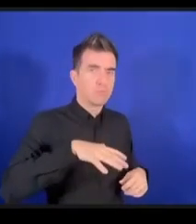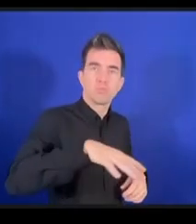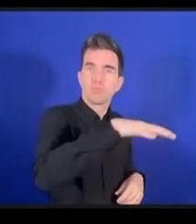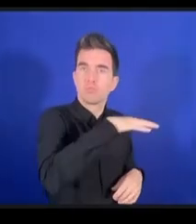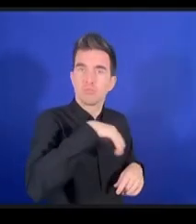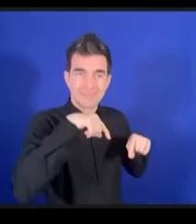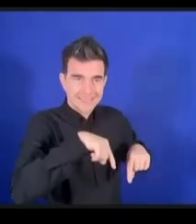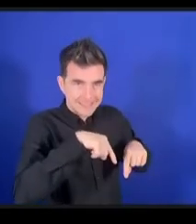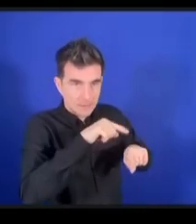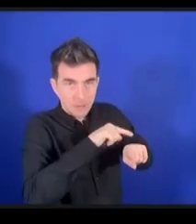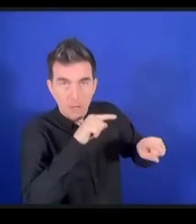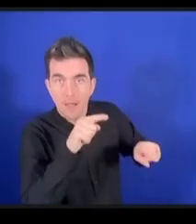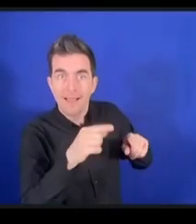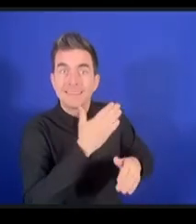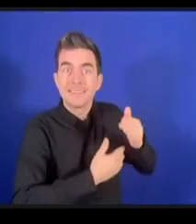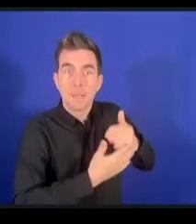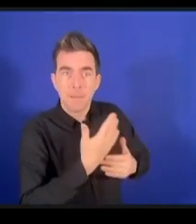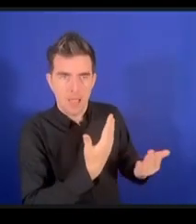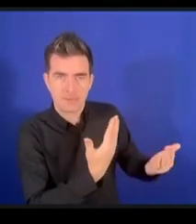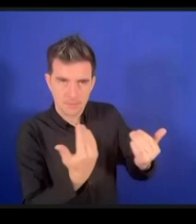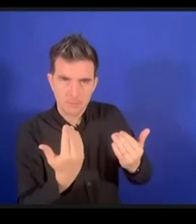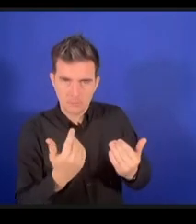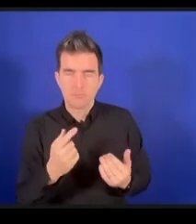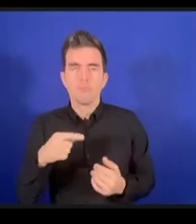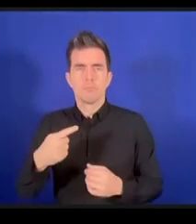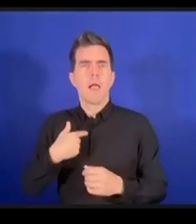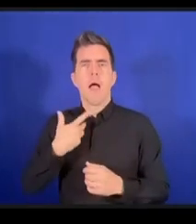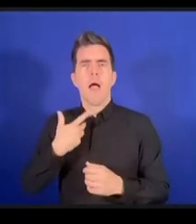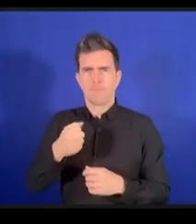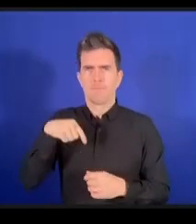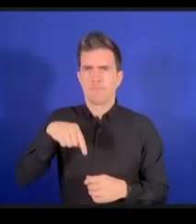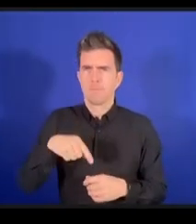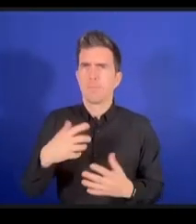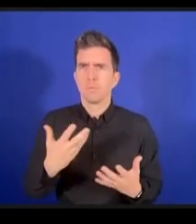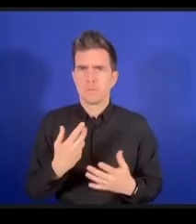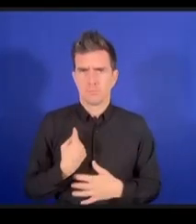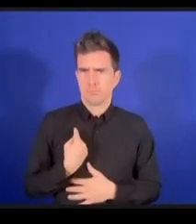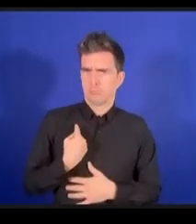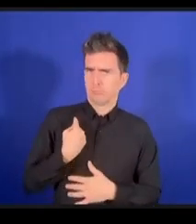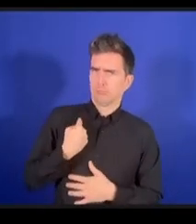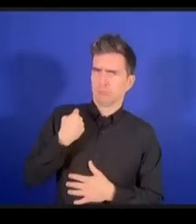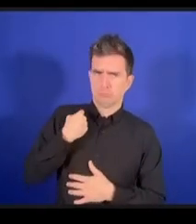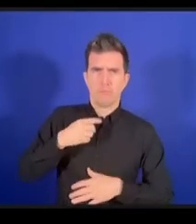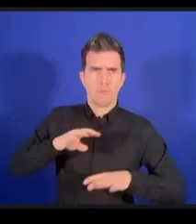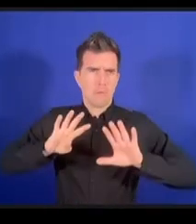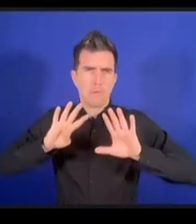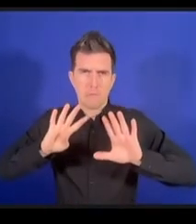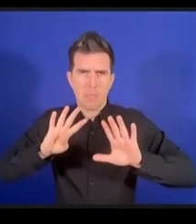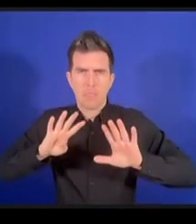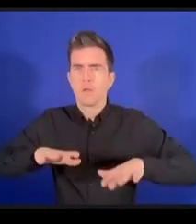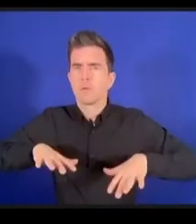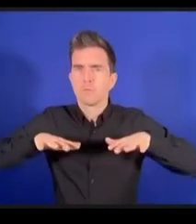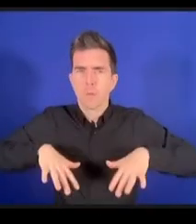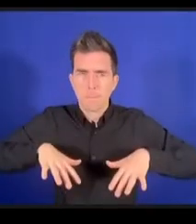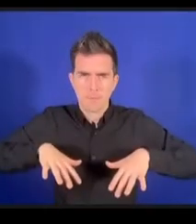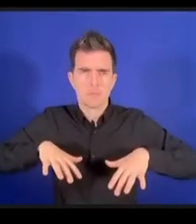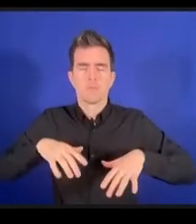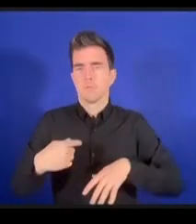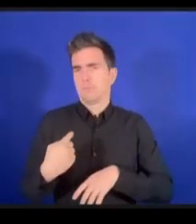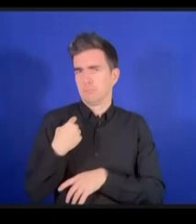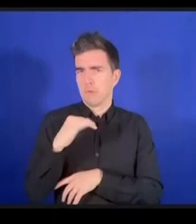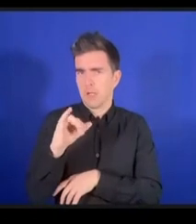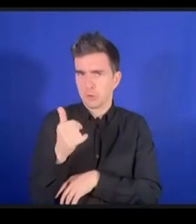Et nous avons deux personnes en situation de handicap, deux personnes